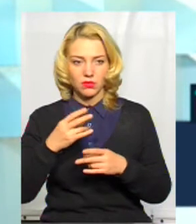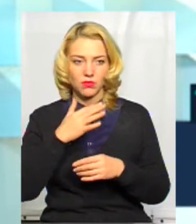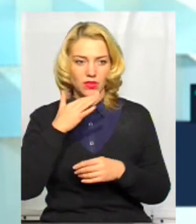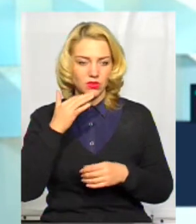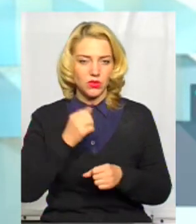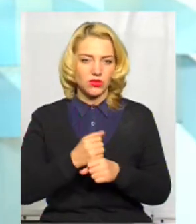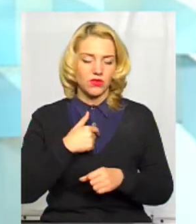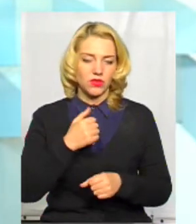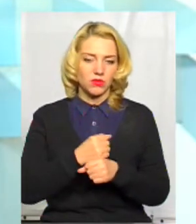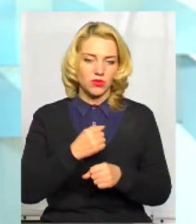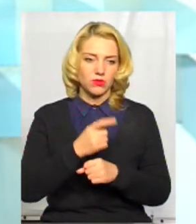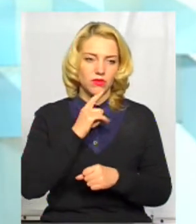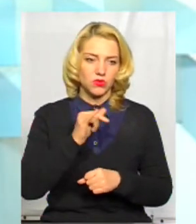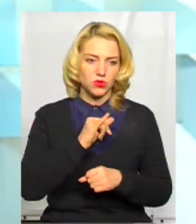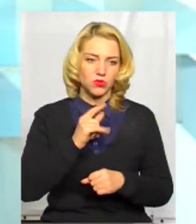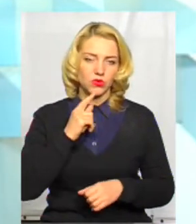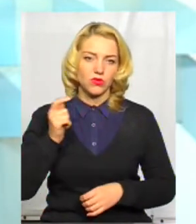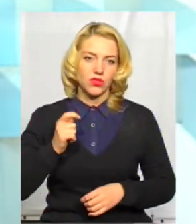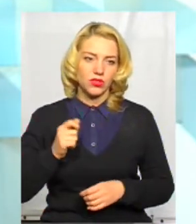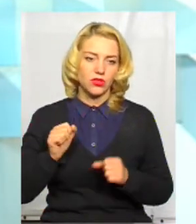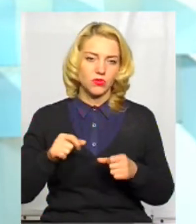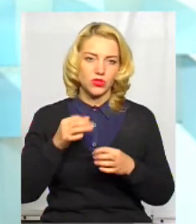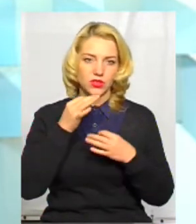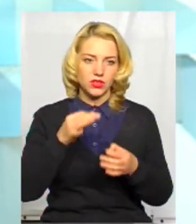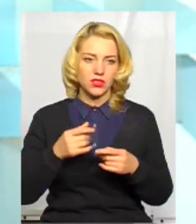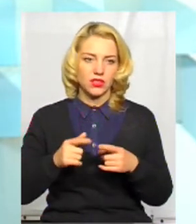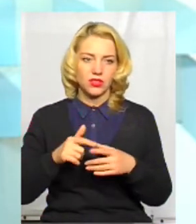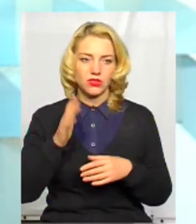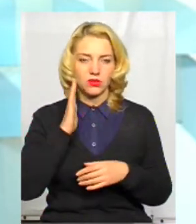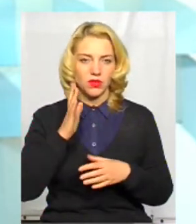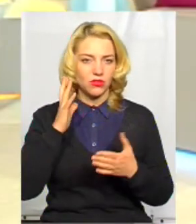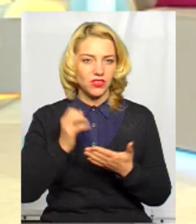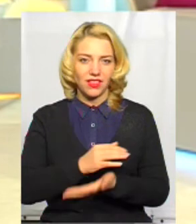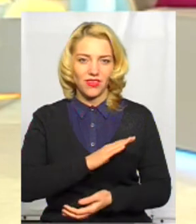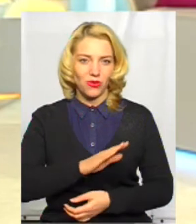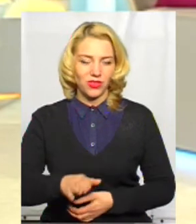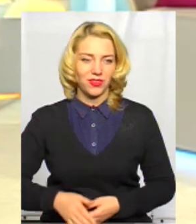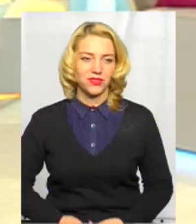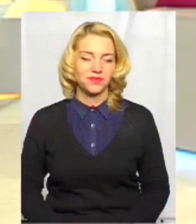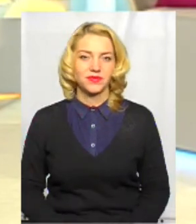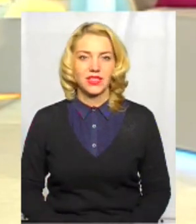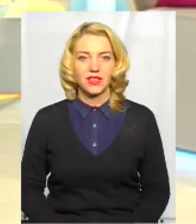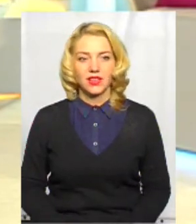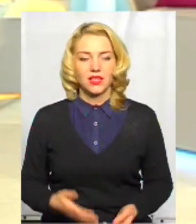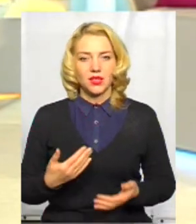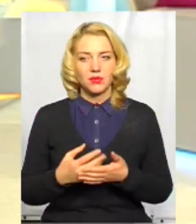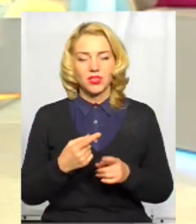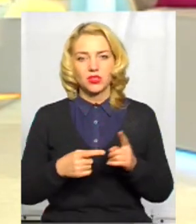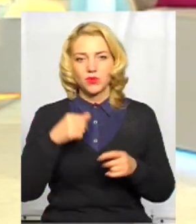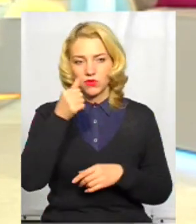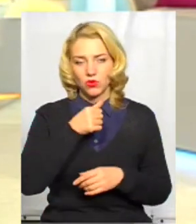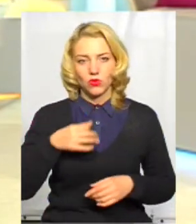працював. Працював в суботу, неділю. Можна навіть більше сказати, що спати якось також вже не виходить. Майже півроку